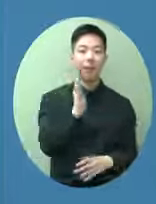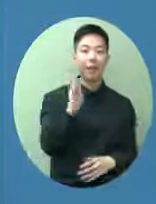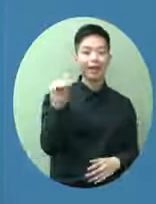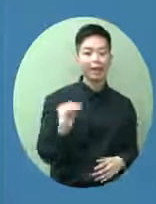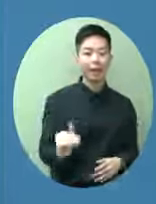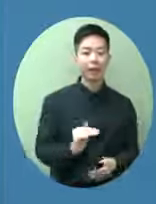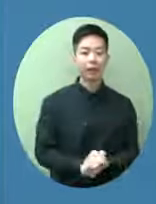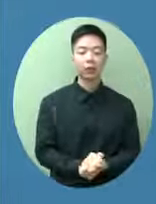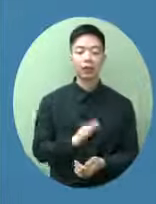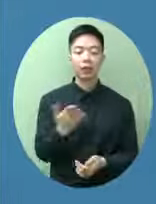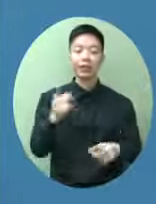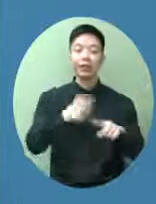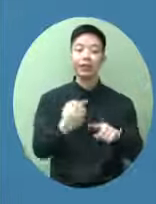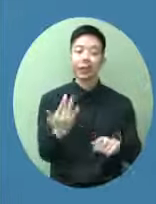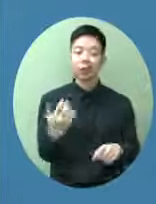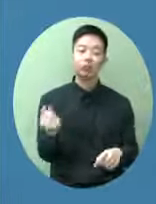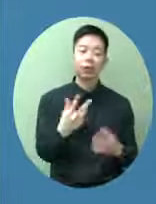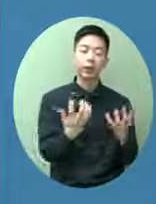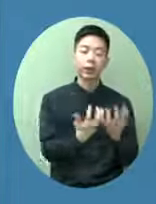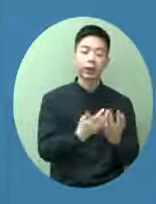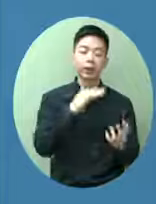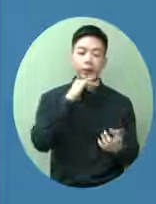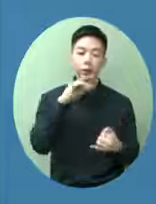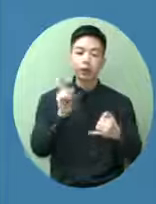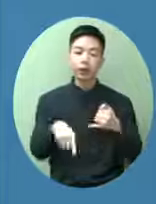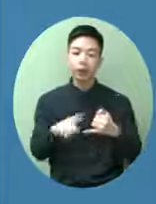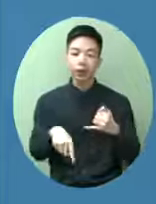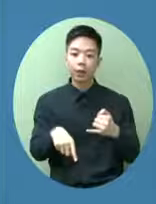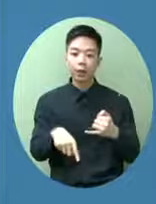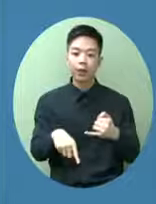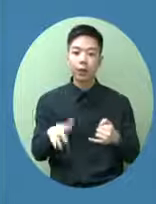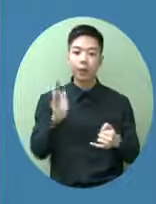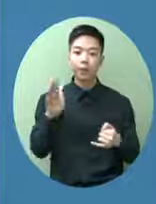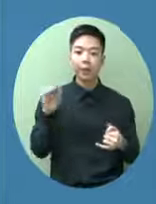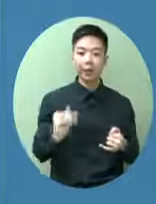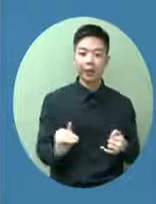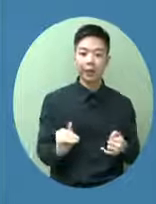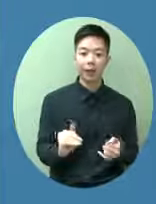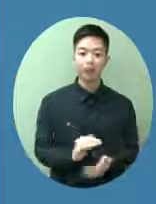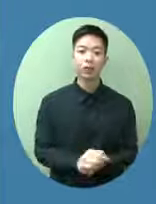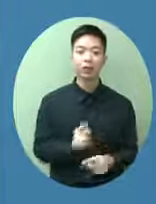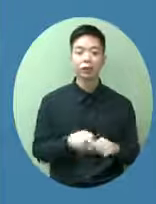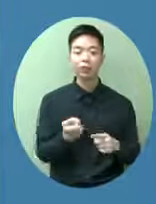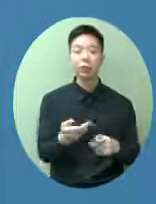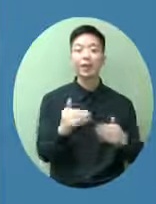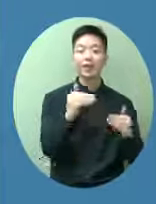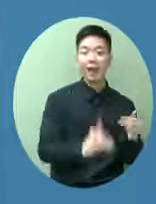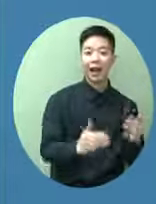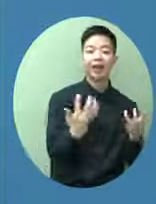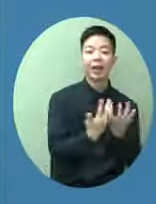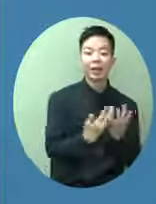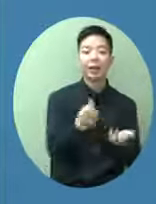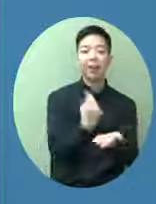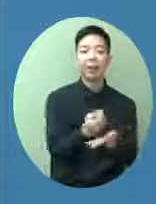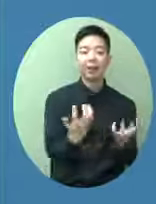但實在的數我們會計如果計出來的數收回成本是低於五百元我們就會收低一點的數因為政府是不會